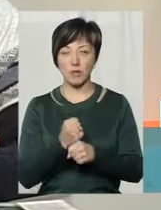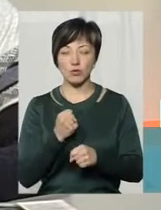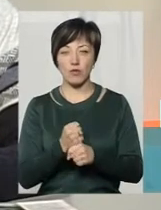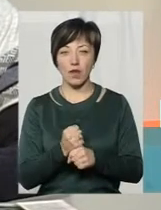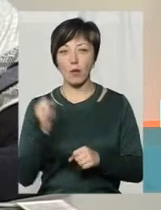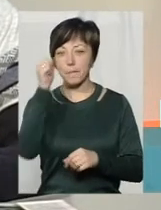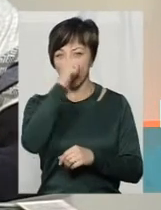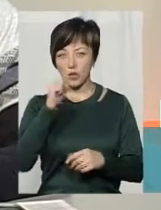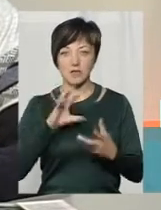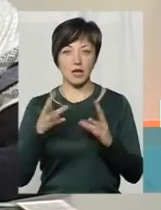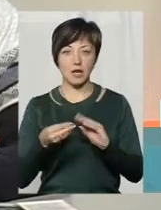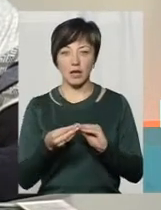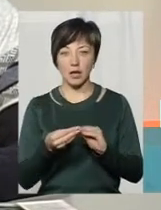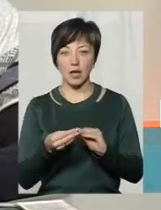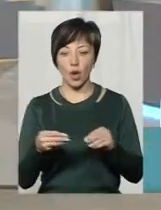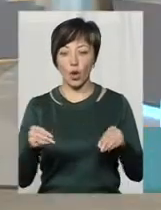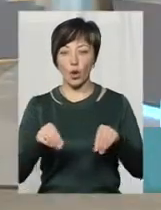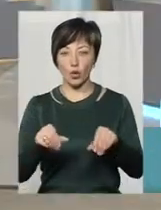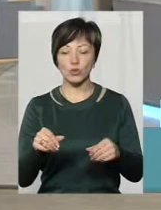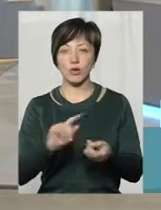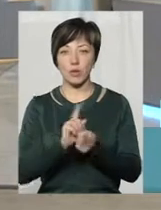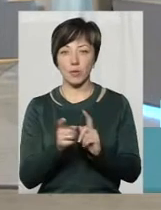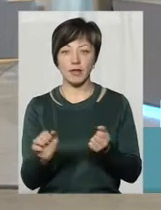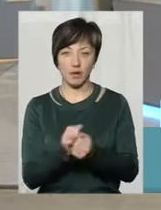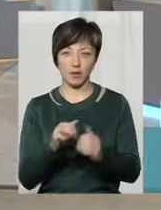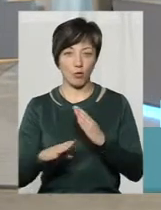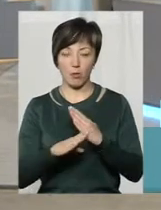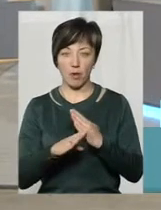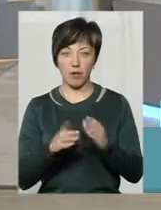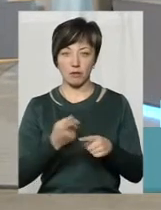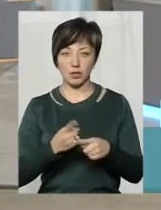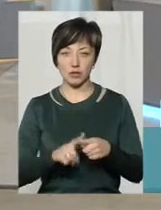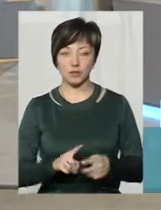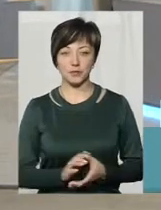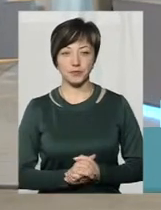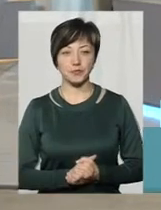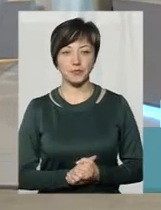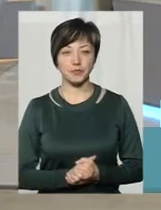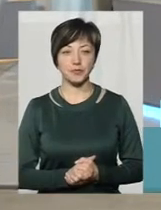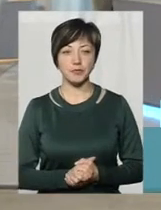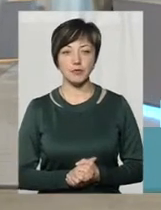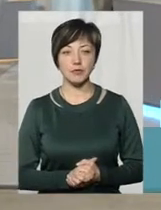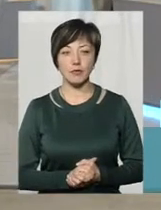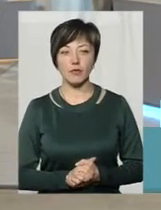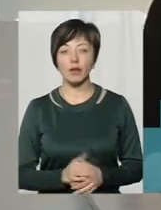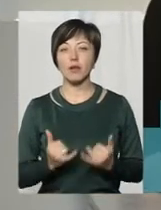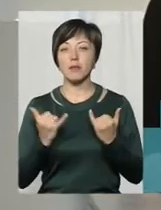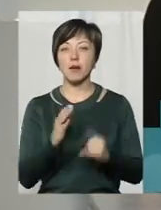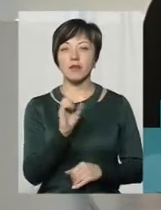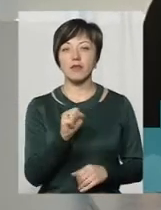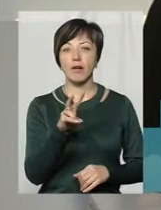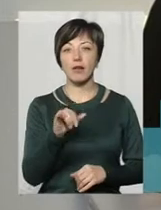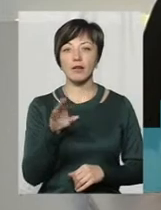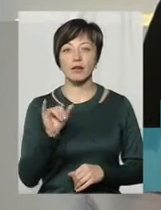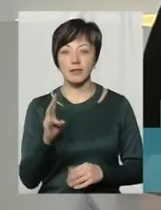мороз, він взагалі грунт робить твердим і нам допомагає при розчистці. Пане Валентине, зацитуємо